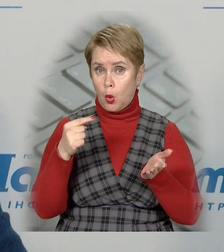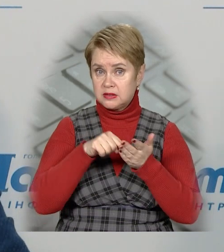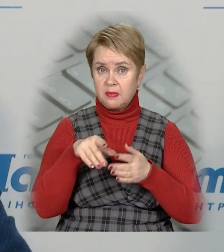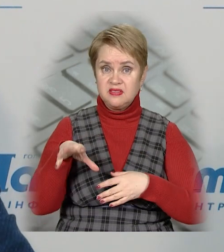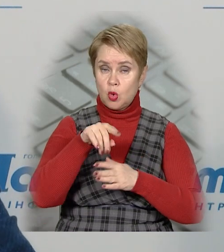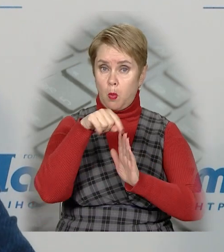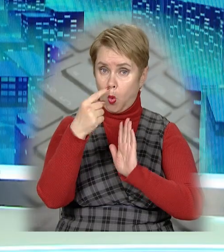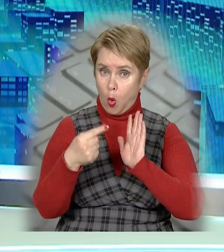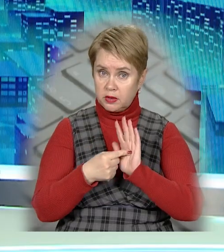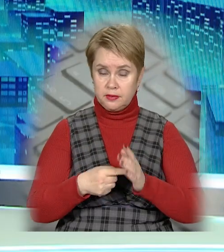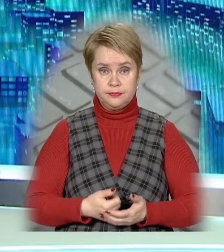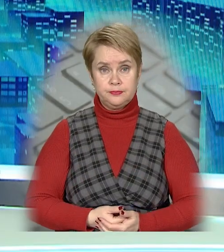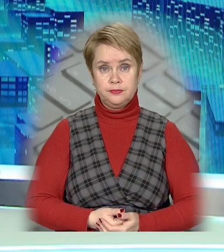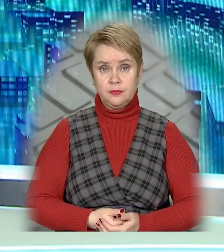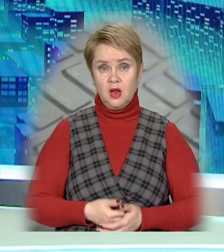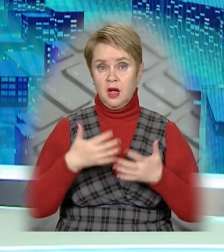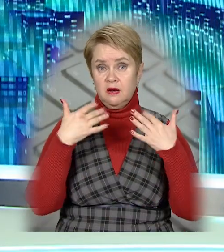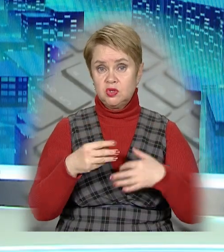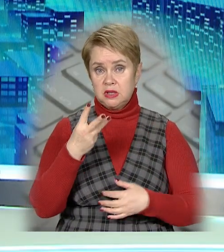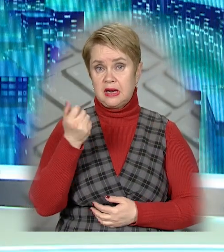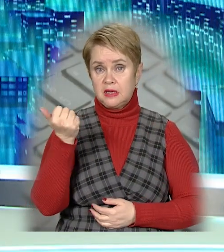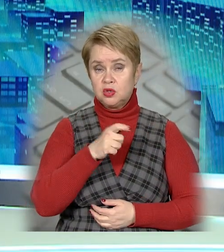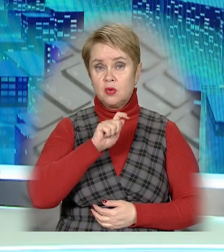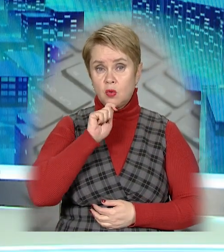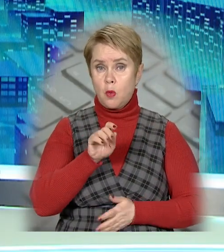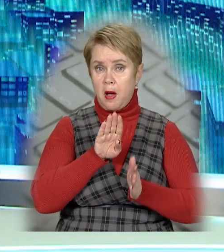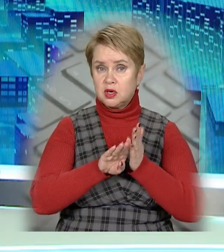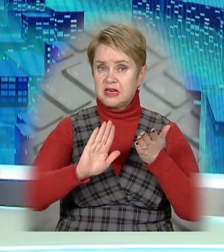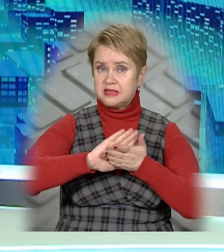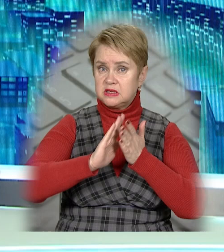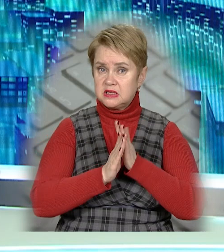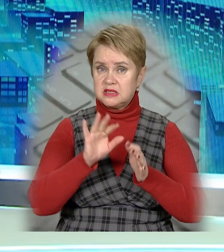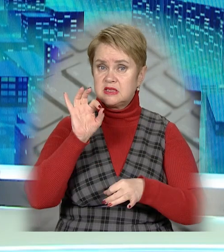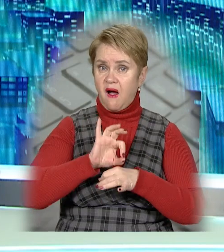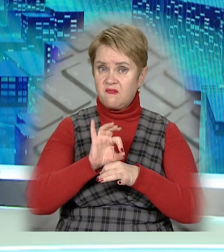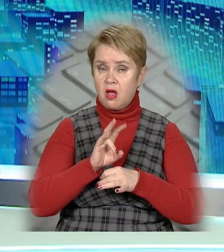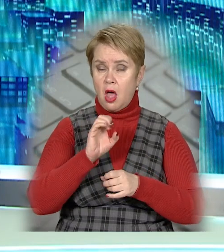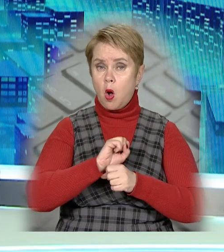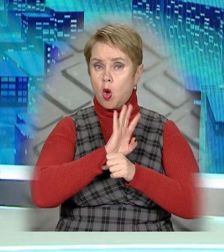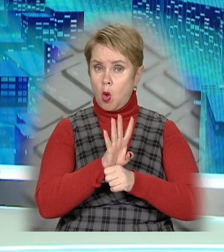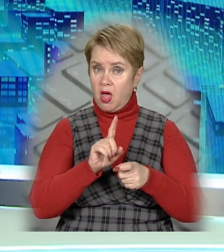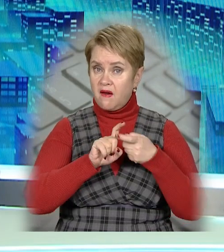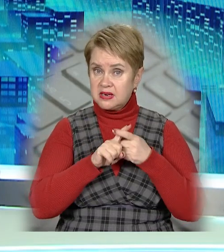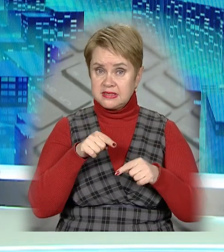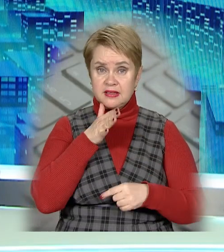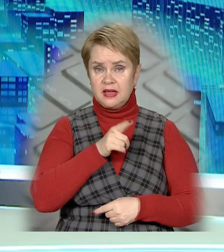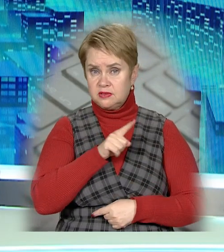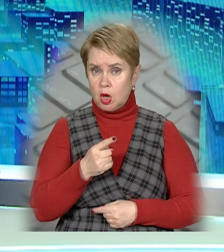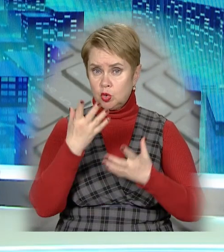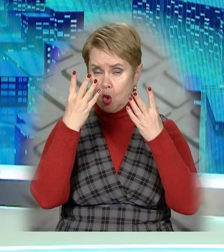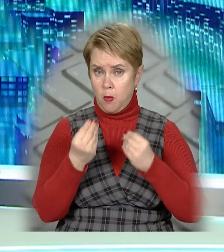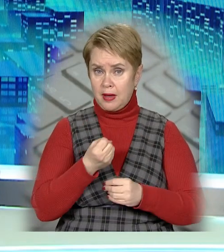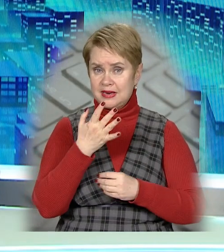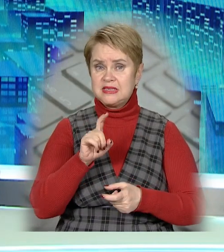були у всьому місті. Вже третій тиждень в Україні погіршується ситуація з захворюваністю на коронавірус. За цей час